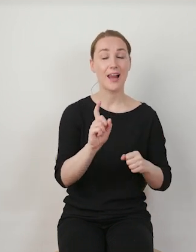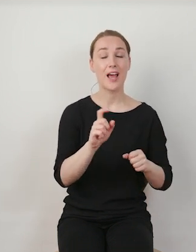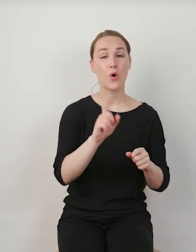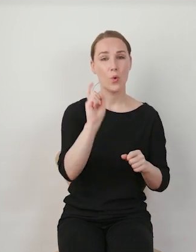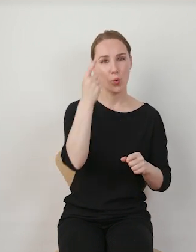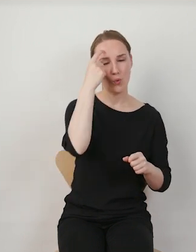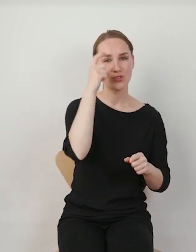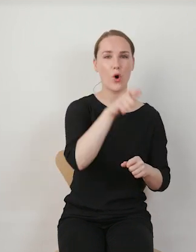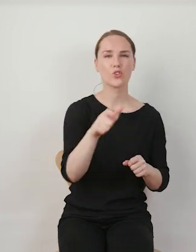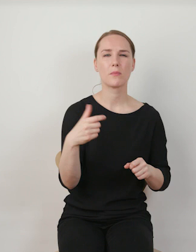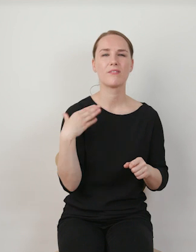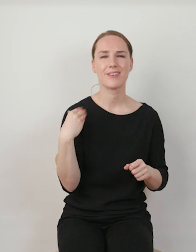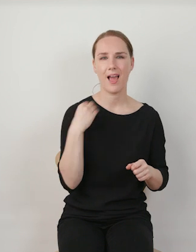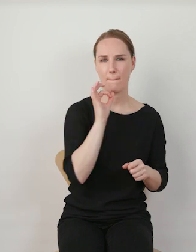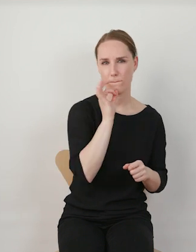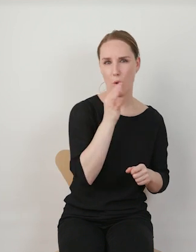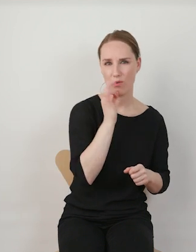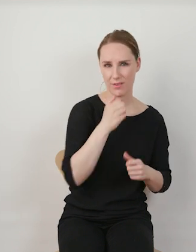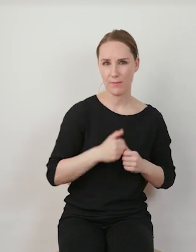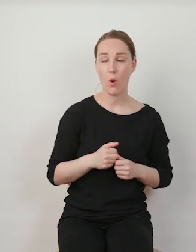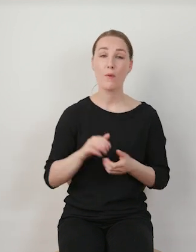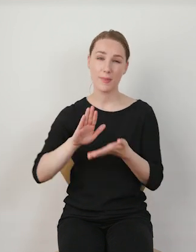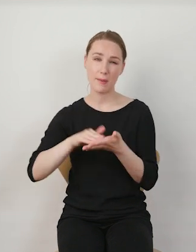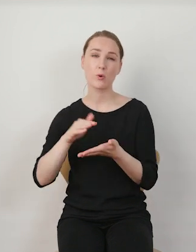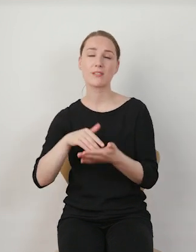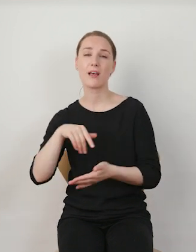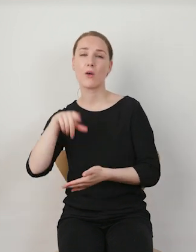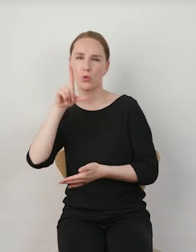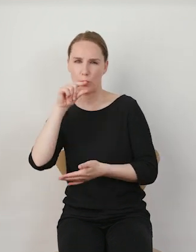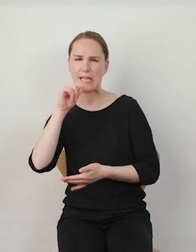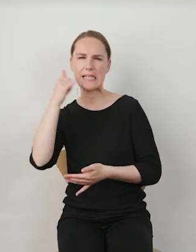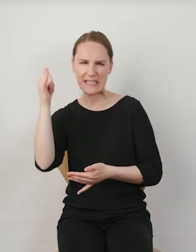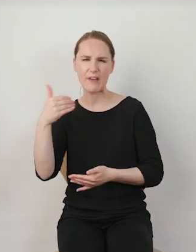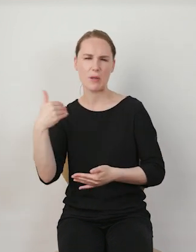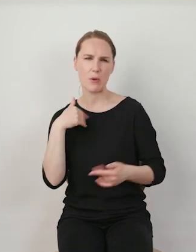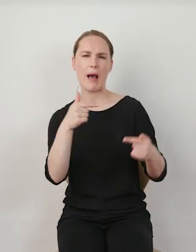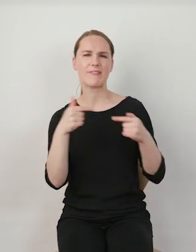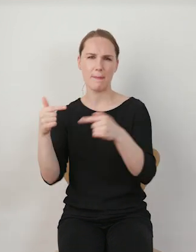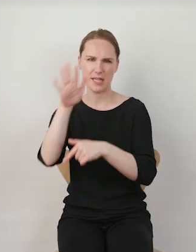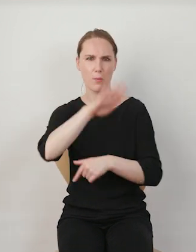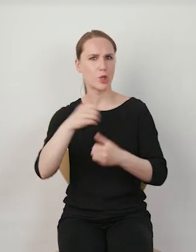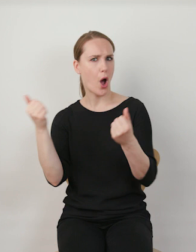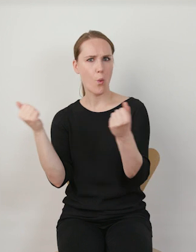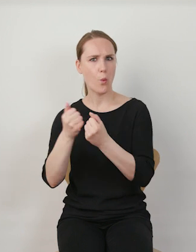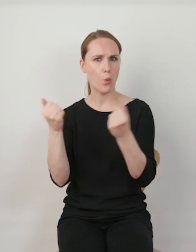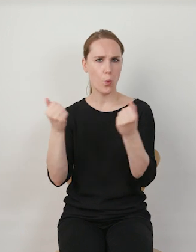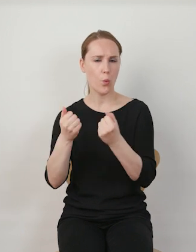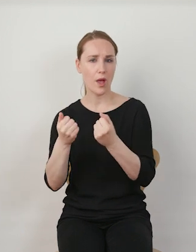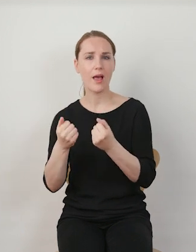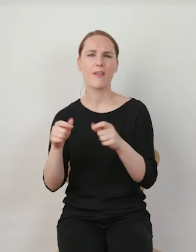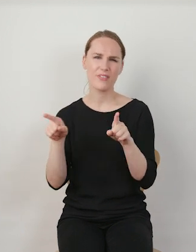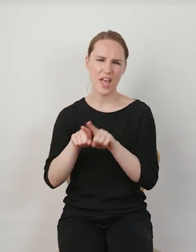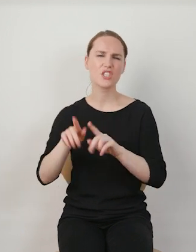przede wszystkim młodszych użytkowników, bo o ile na Twitterze zawsze debata publiczna była gorąca, na